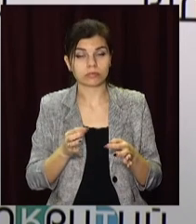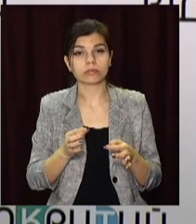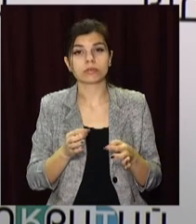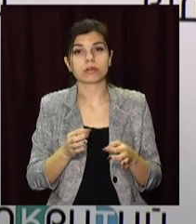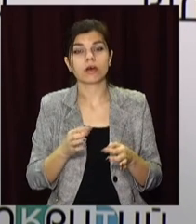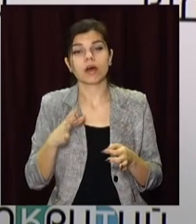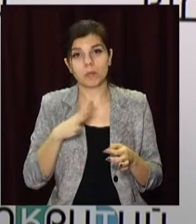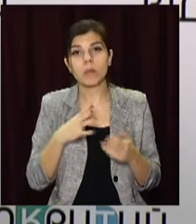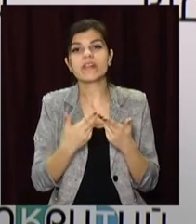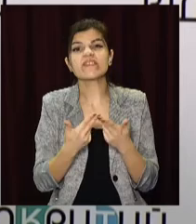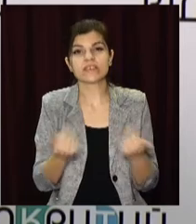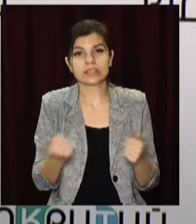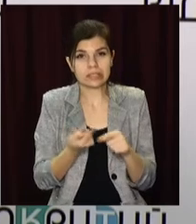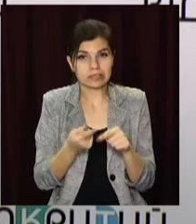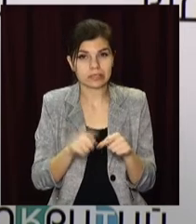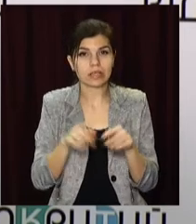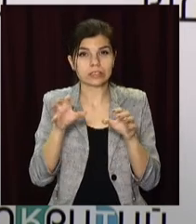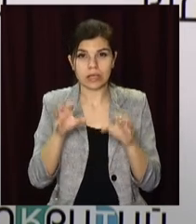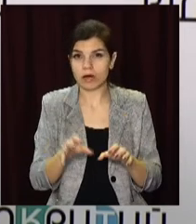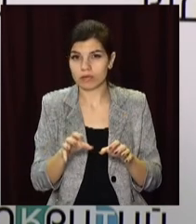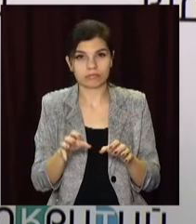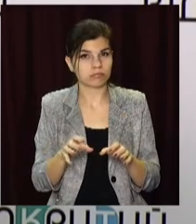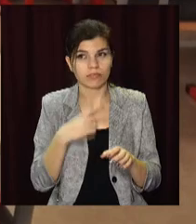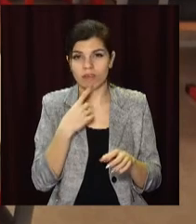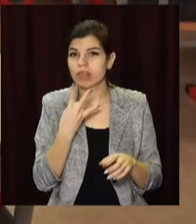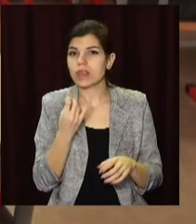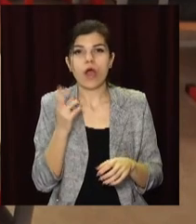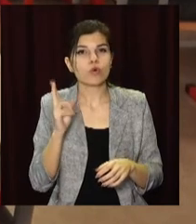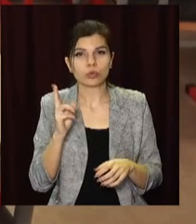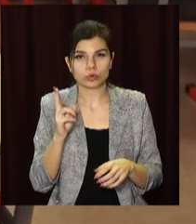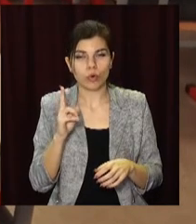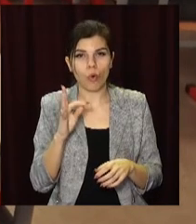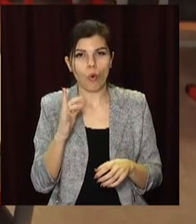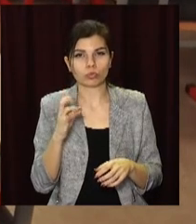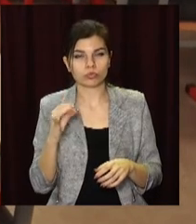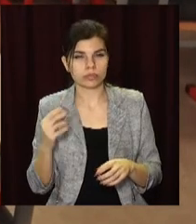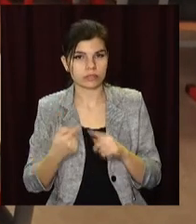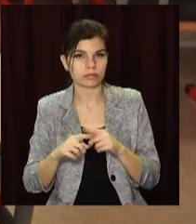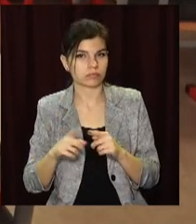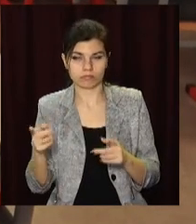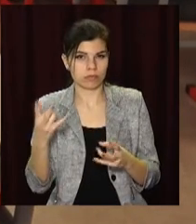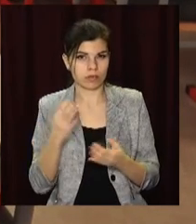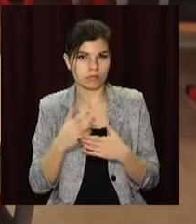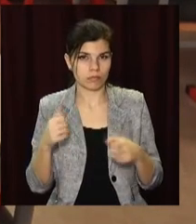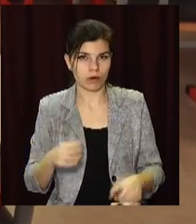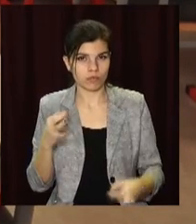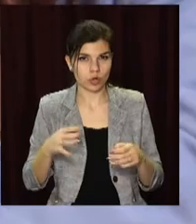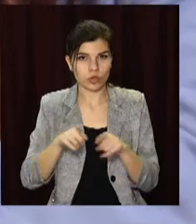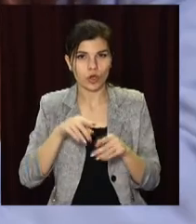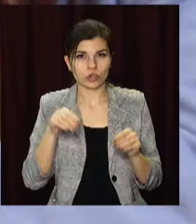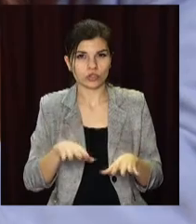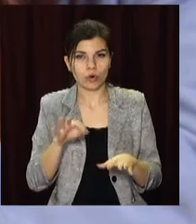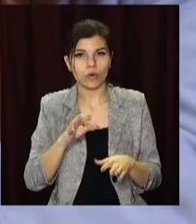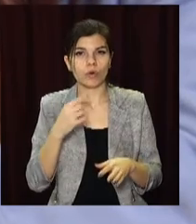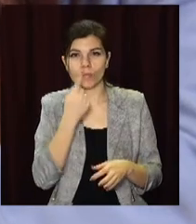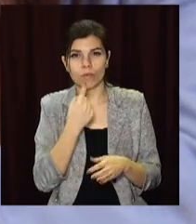визнано цей закон неконституційним. Тим часом рішення Київського окружного адмінсуду щодо правопису ще